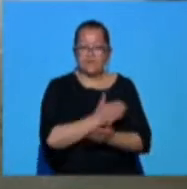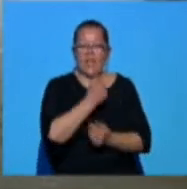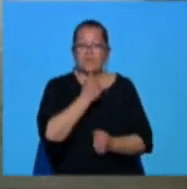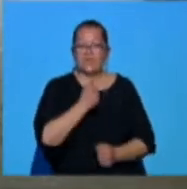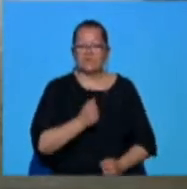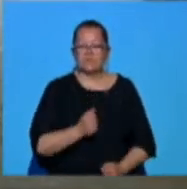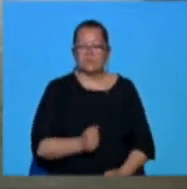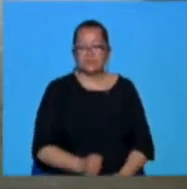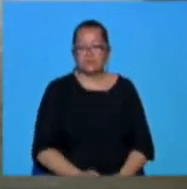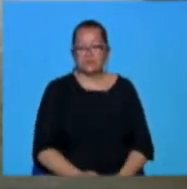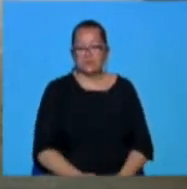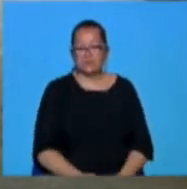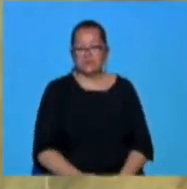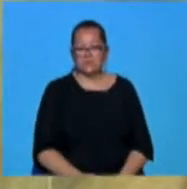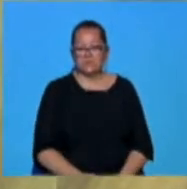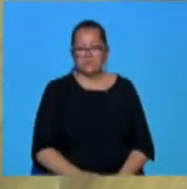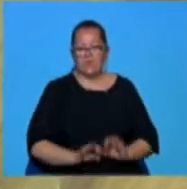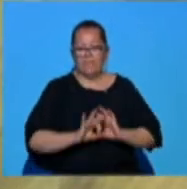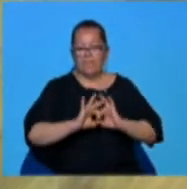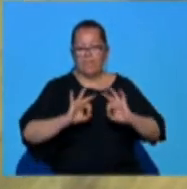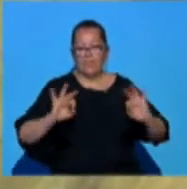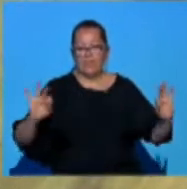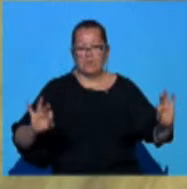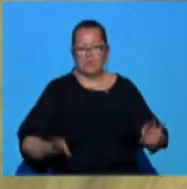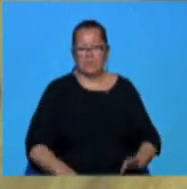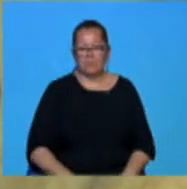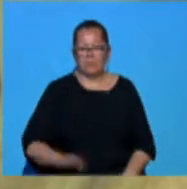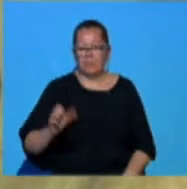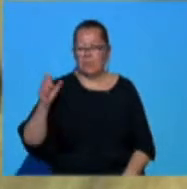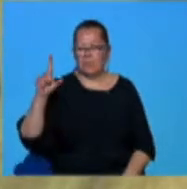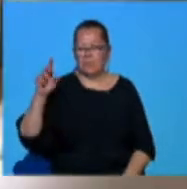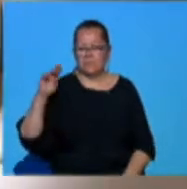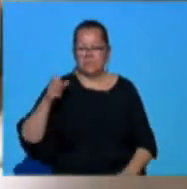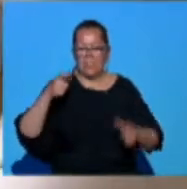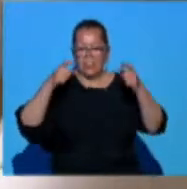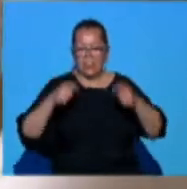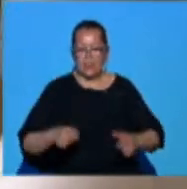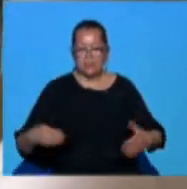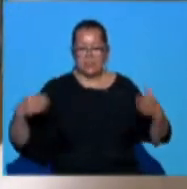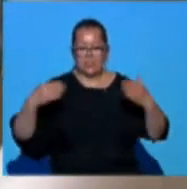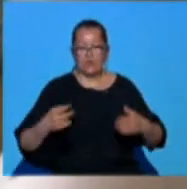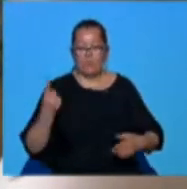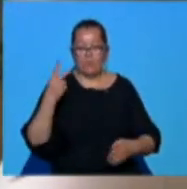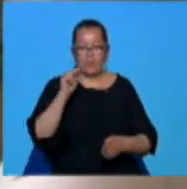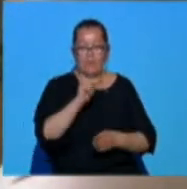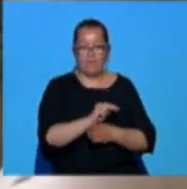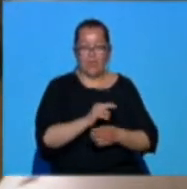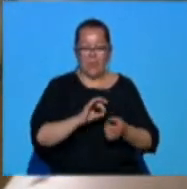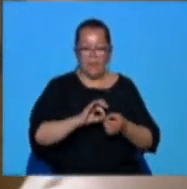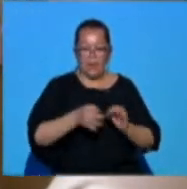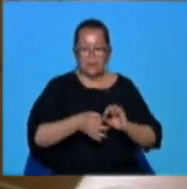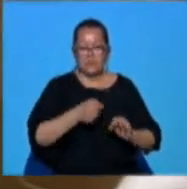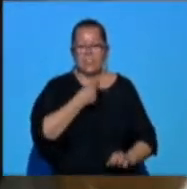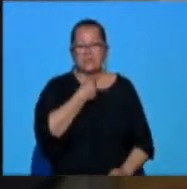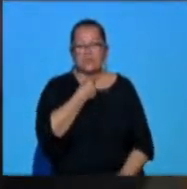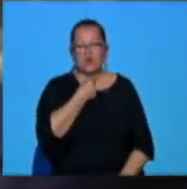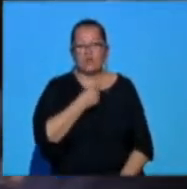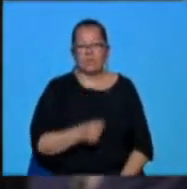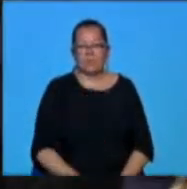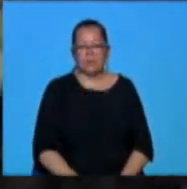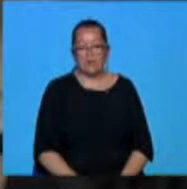diferențiez de ceilalți și a fost extraordinar. Alexandra este în clasa a 9-a și la prima participare la olimpiada de geografie.